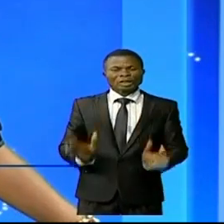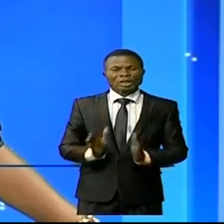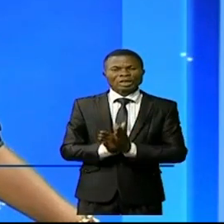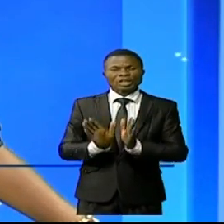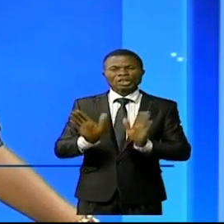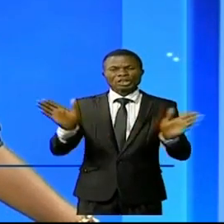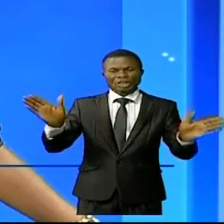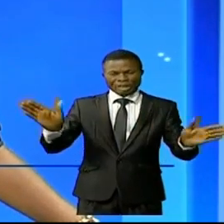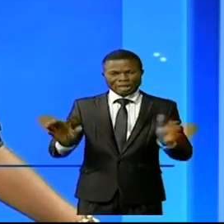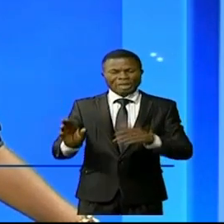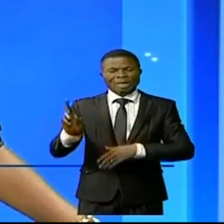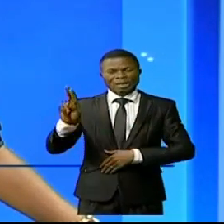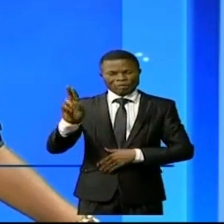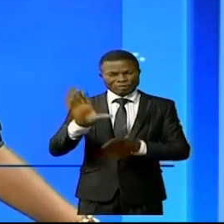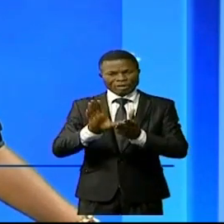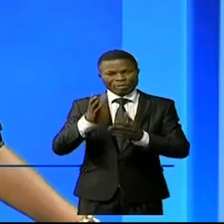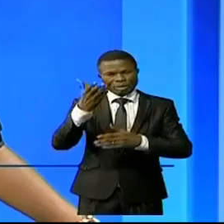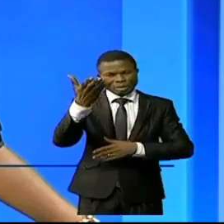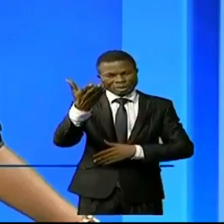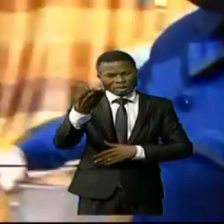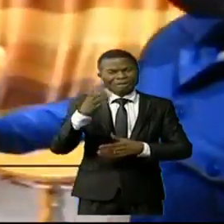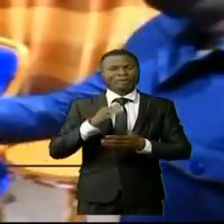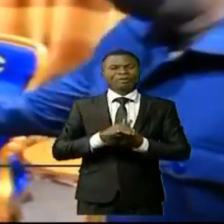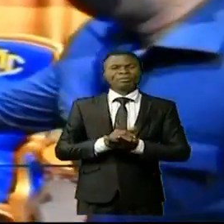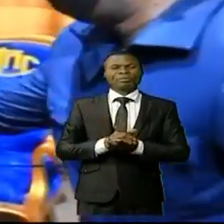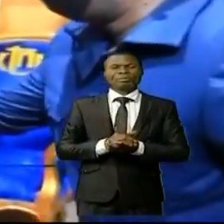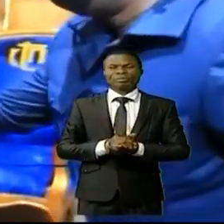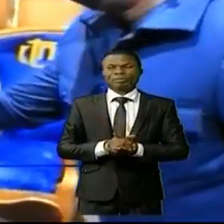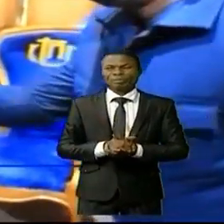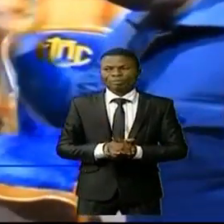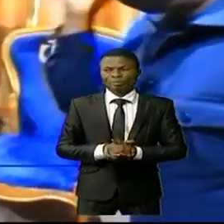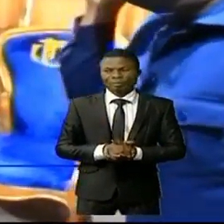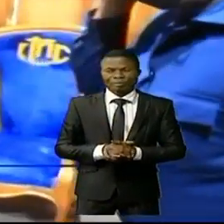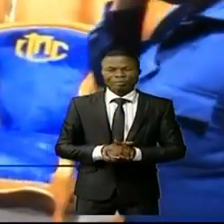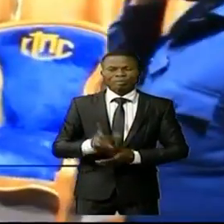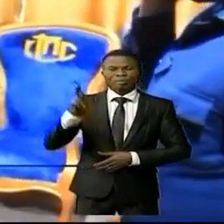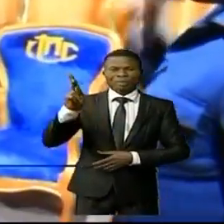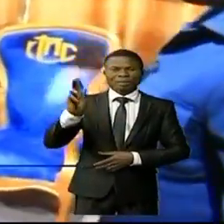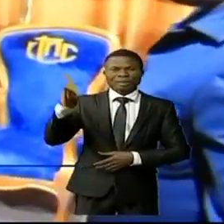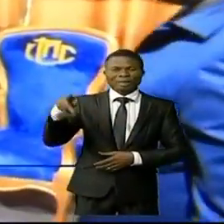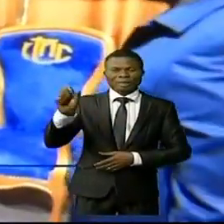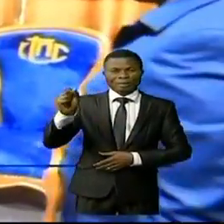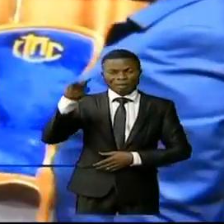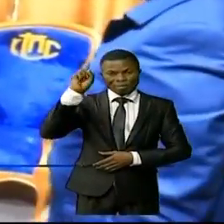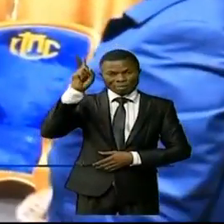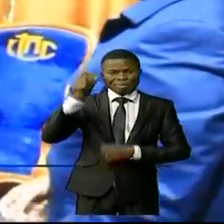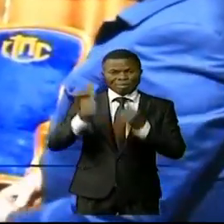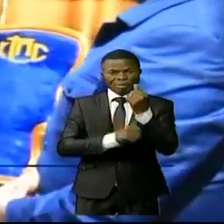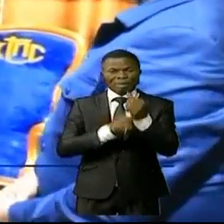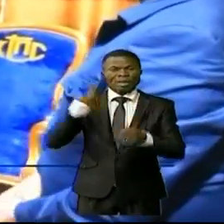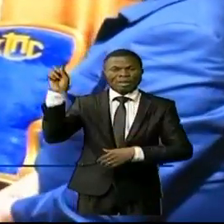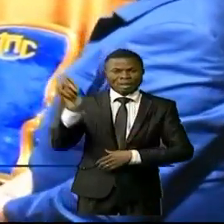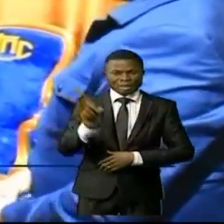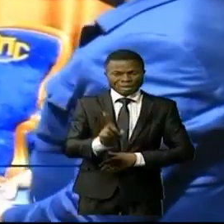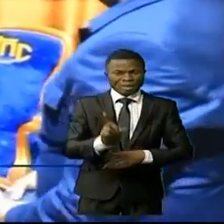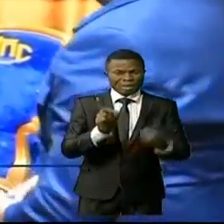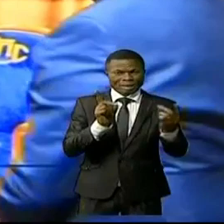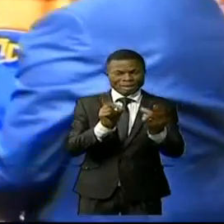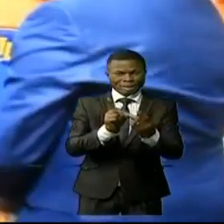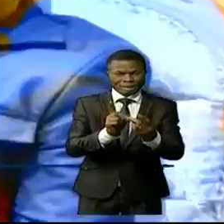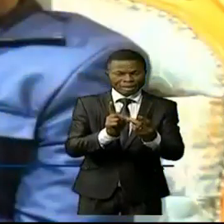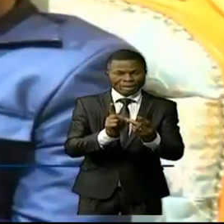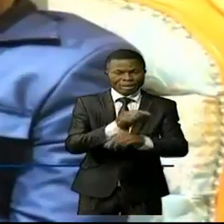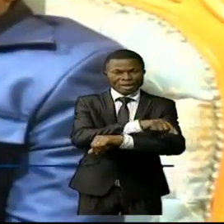la RTNC. Reportage Rodépanda. Le sénateur Kapiantumba est la première personnalité à franchir le